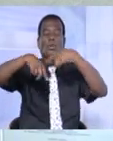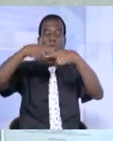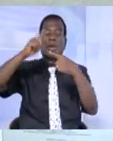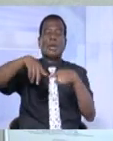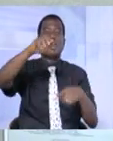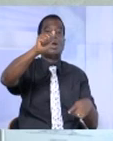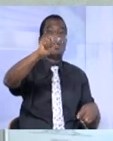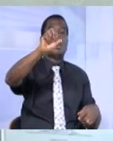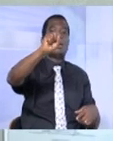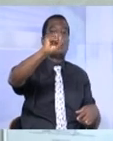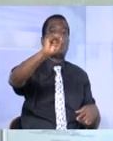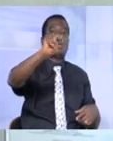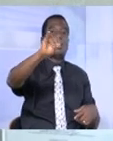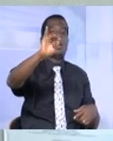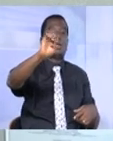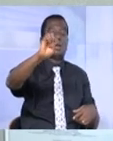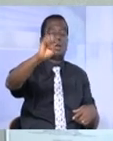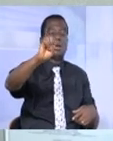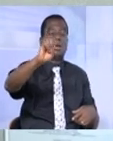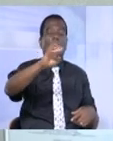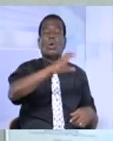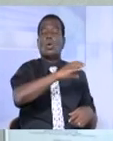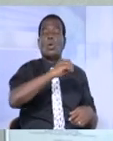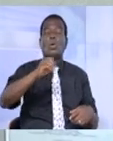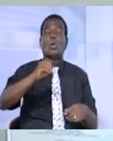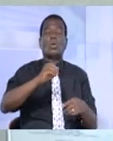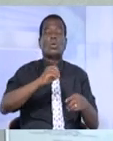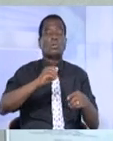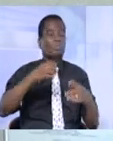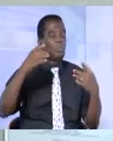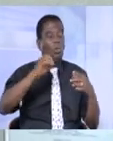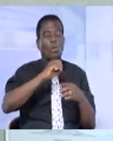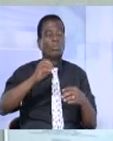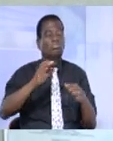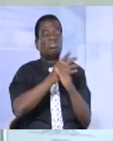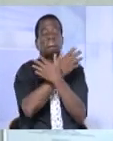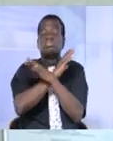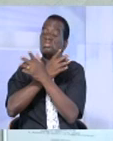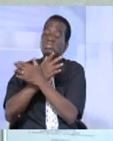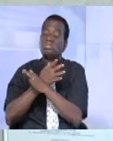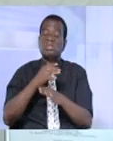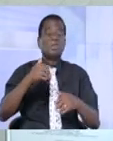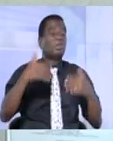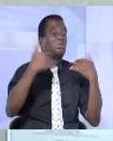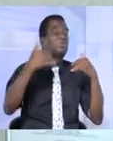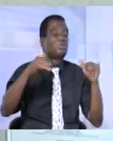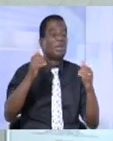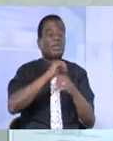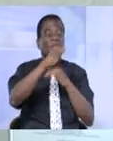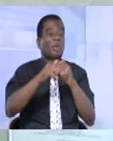on s'amusait comme tout le monde. Puis tout à coup, j'ai reçu un coup d'appel. Voilà, il y a